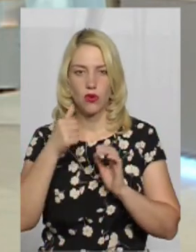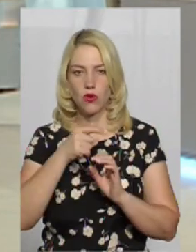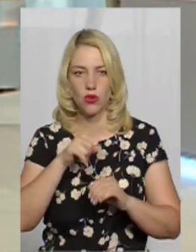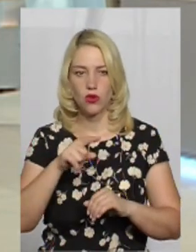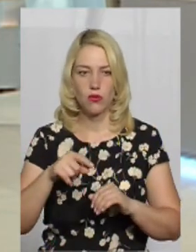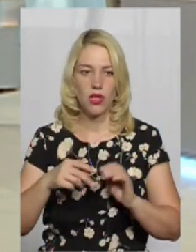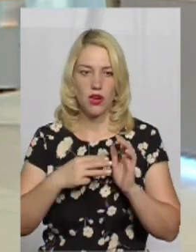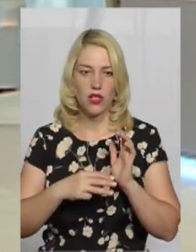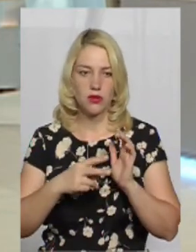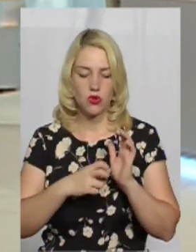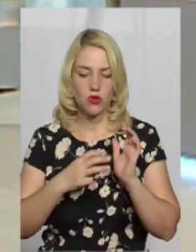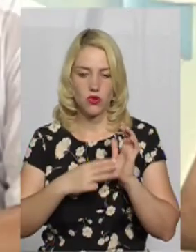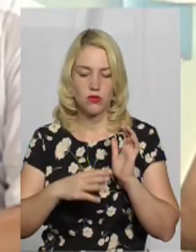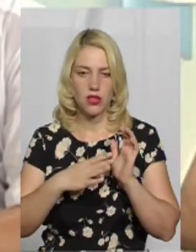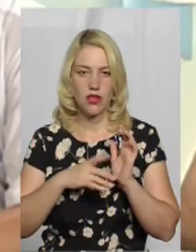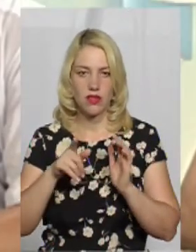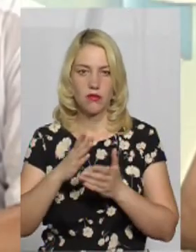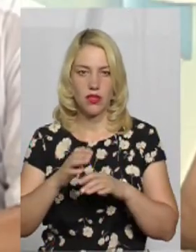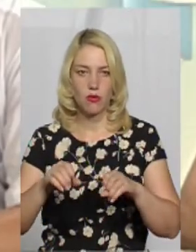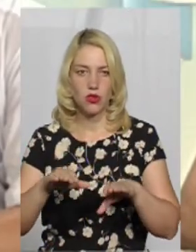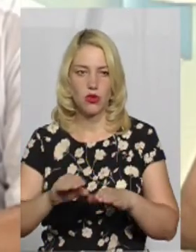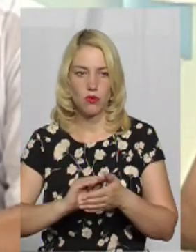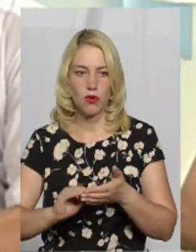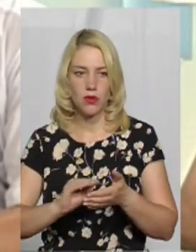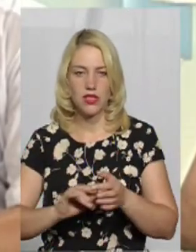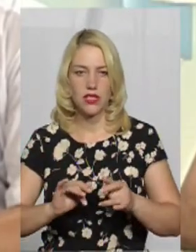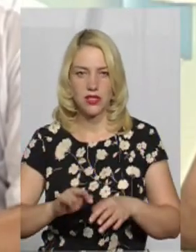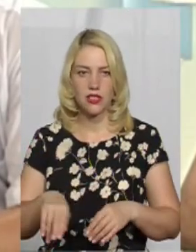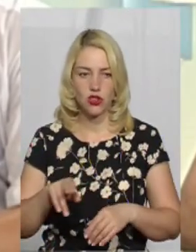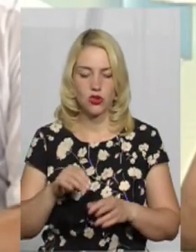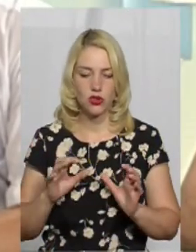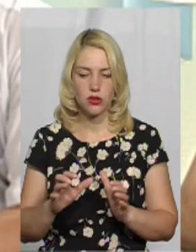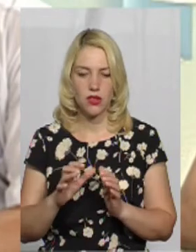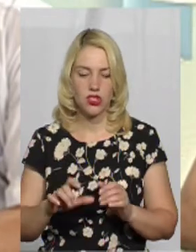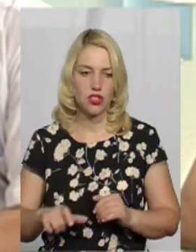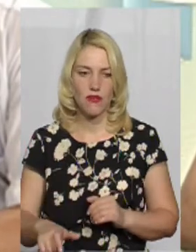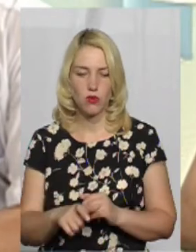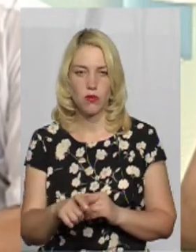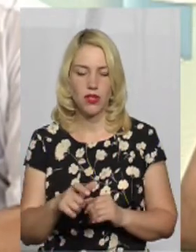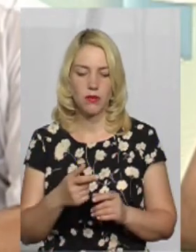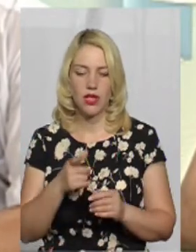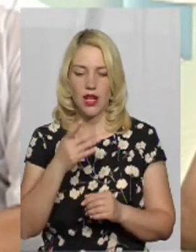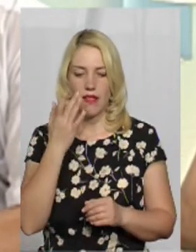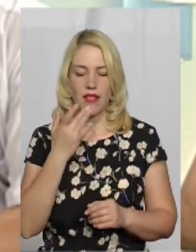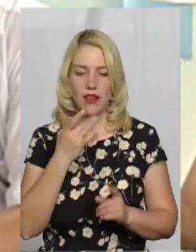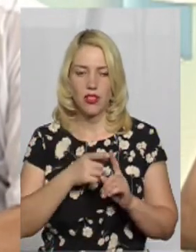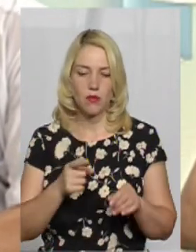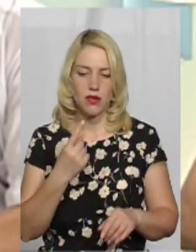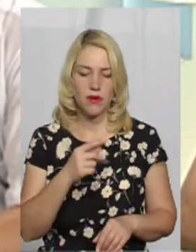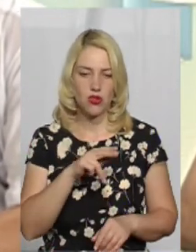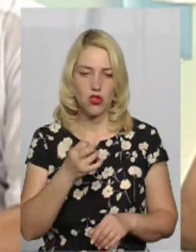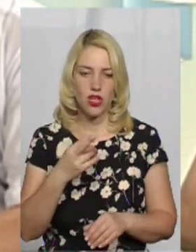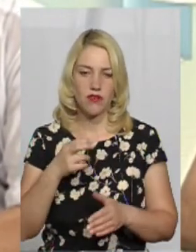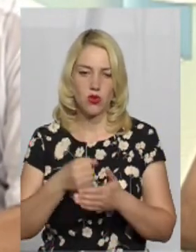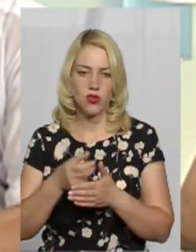номер 879, там в цій постанові прописано заходи щодо збереження автомобільних доріг на літній період, з 1 червня до